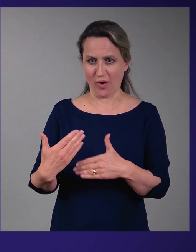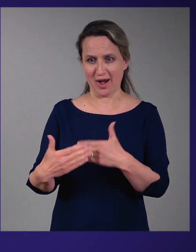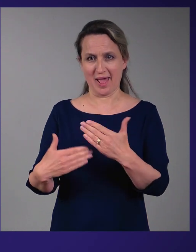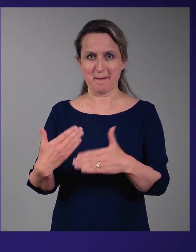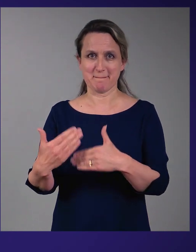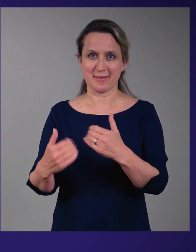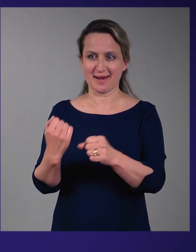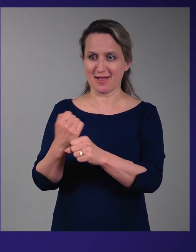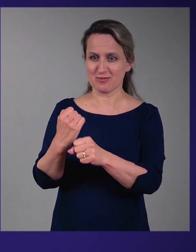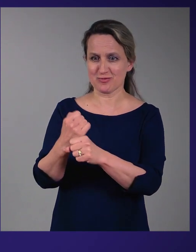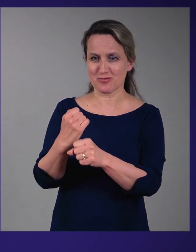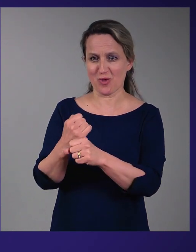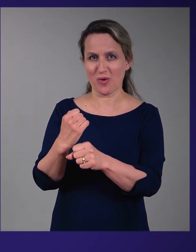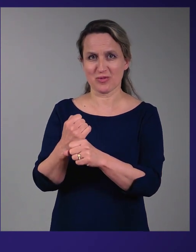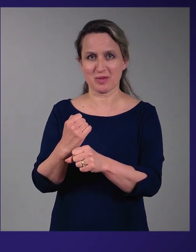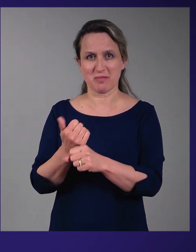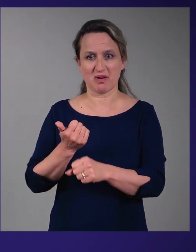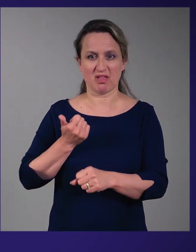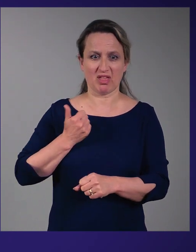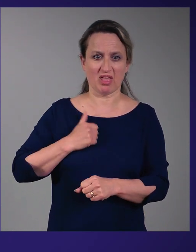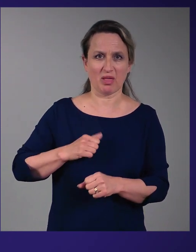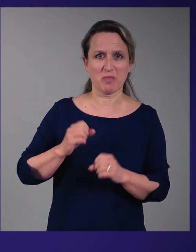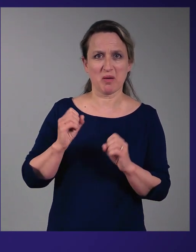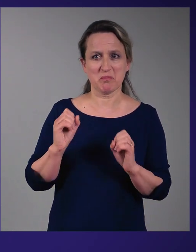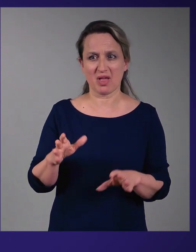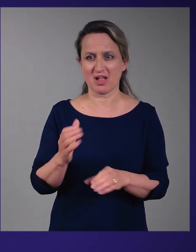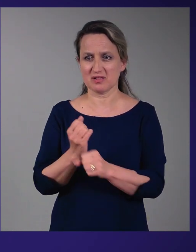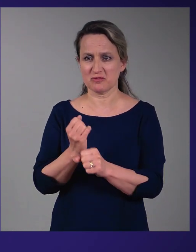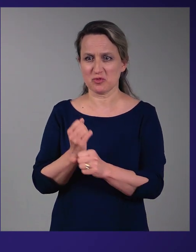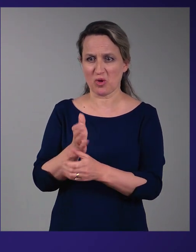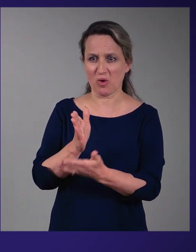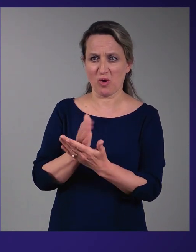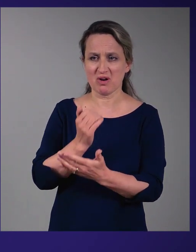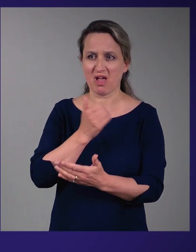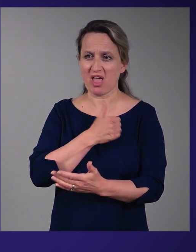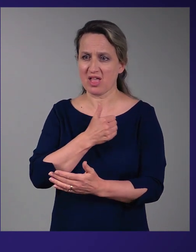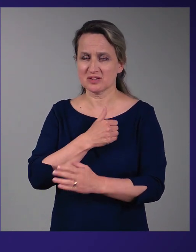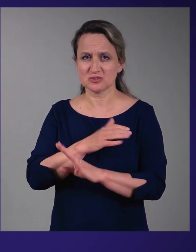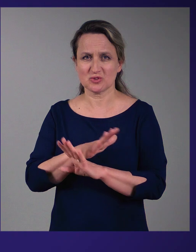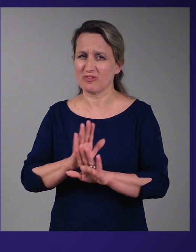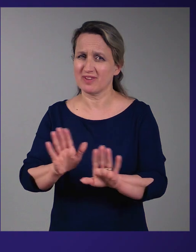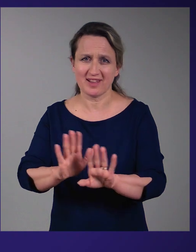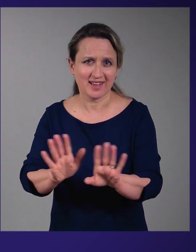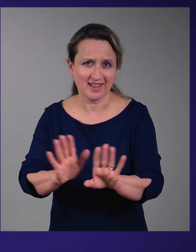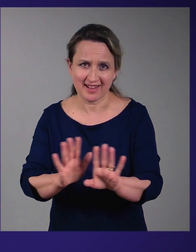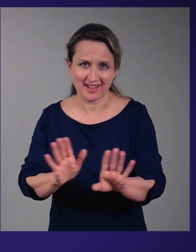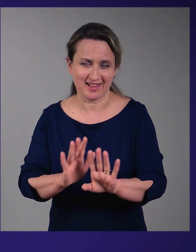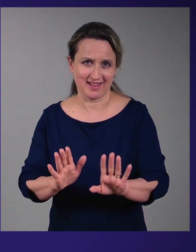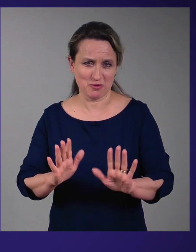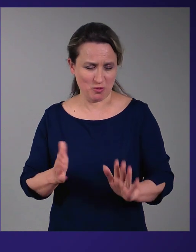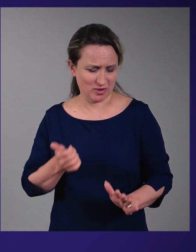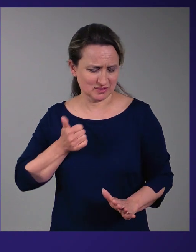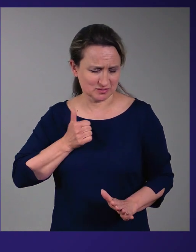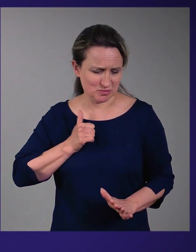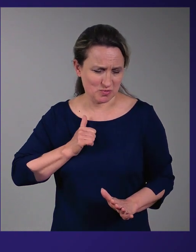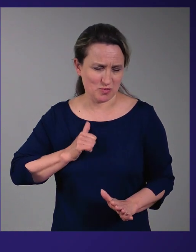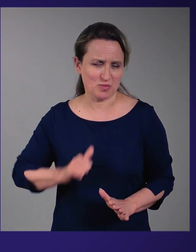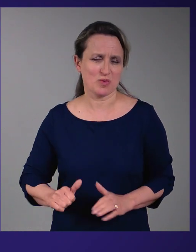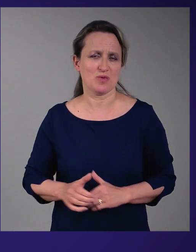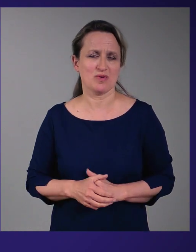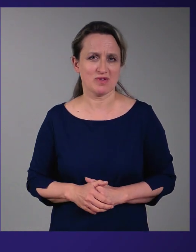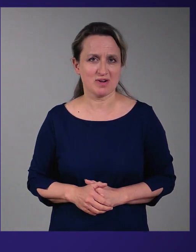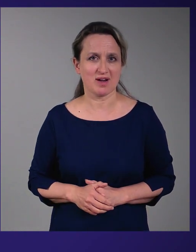evameeldivaks, et me ei soovi näiteks tööl olla. Ja kolmas asi on siis